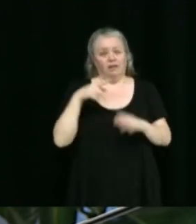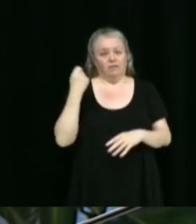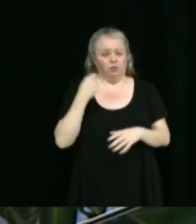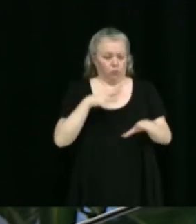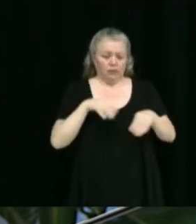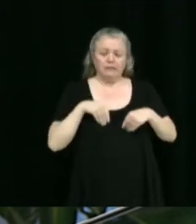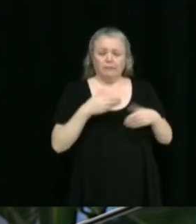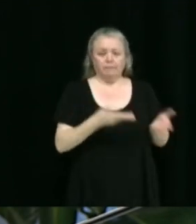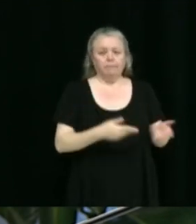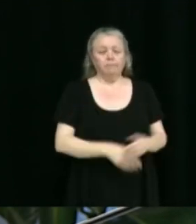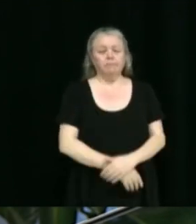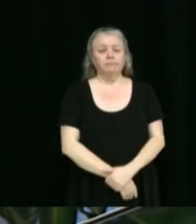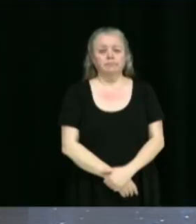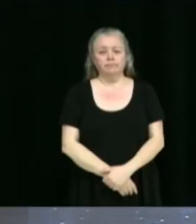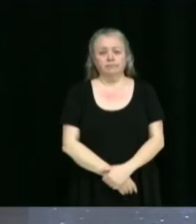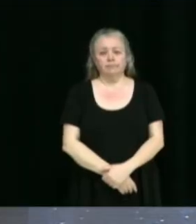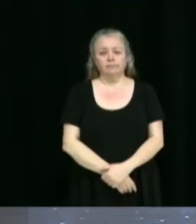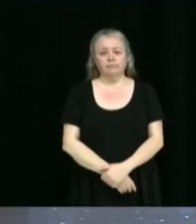résolution.